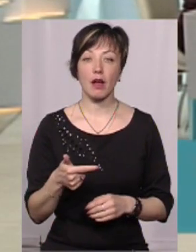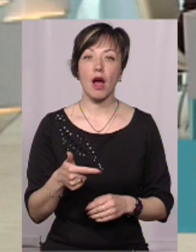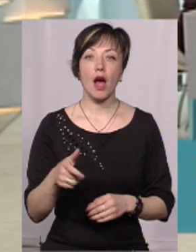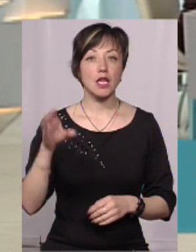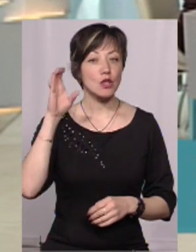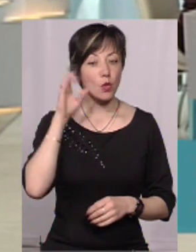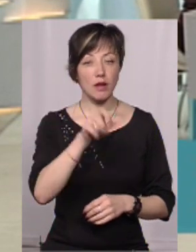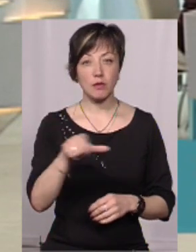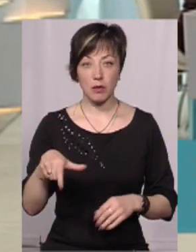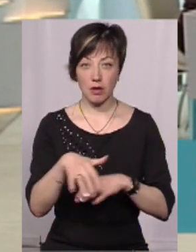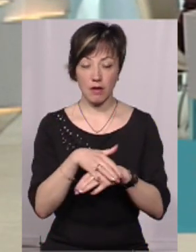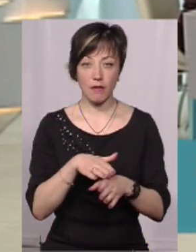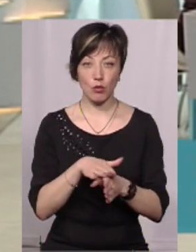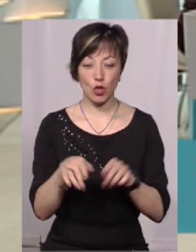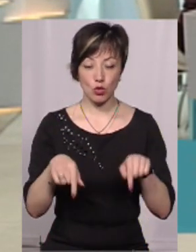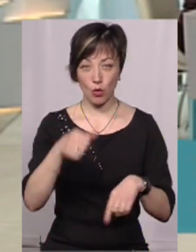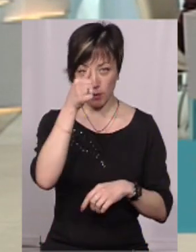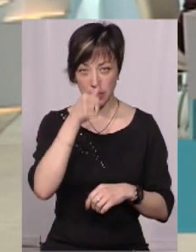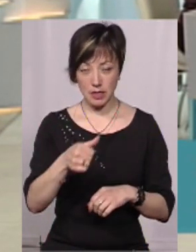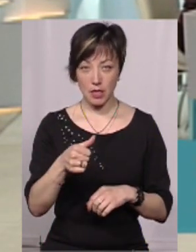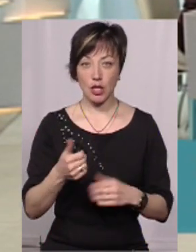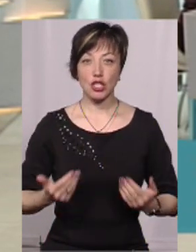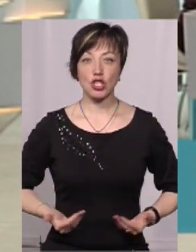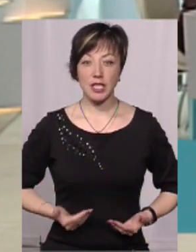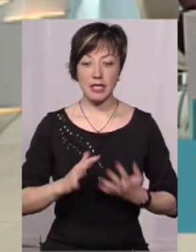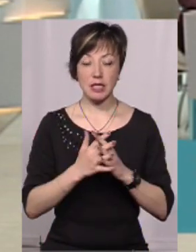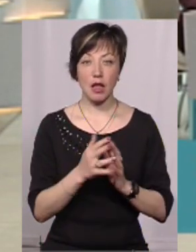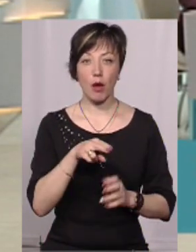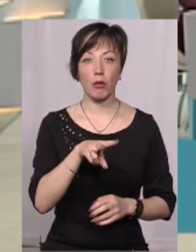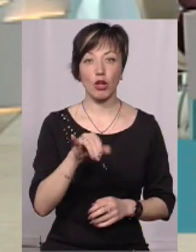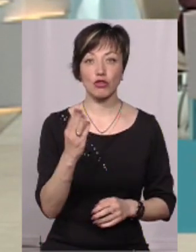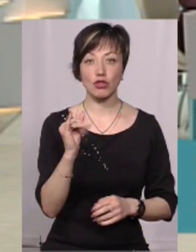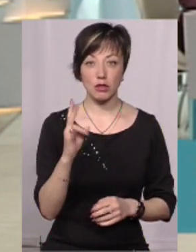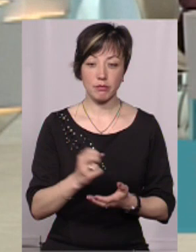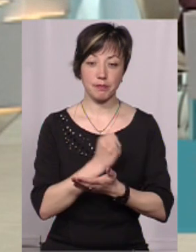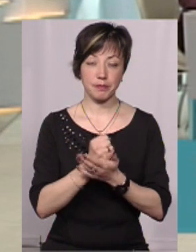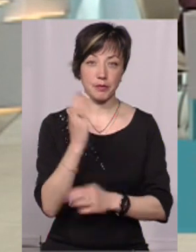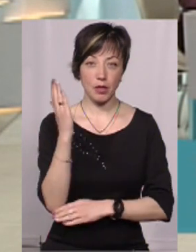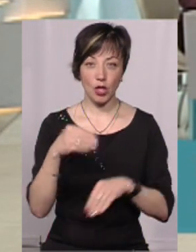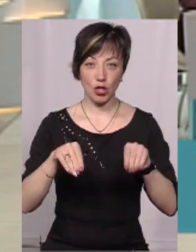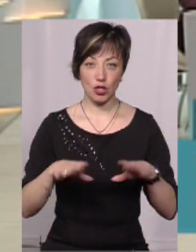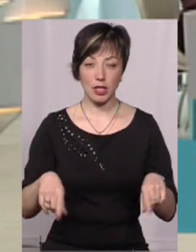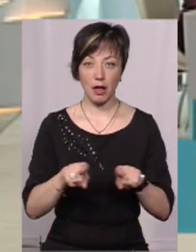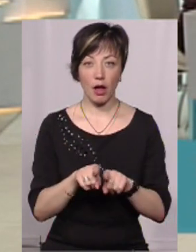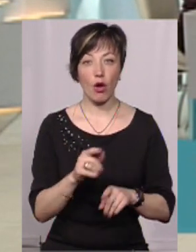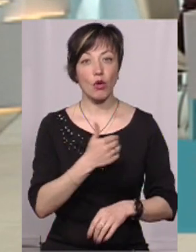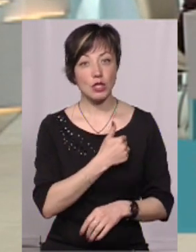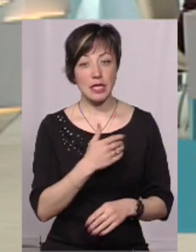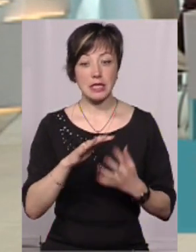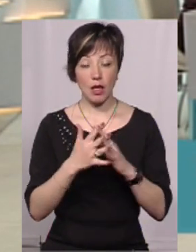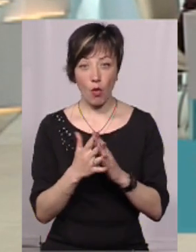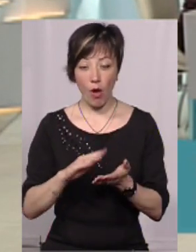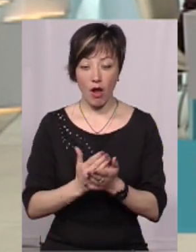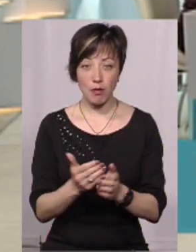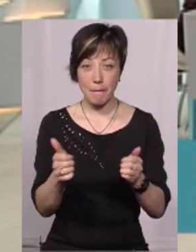громадських слуханнях, які відбулися цього місяця. Жителі Пліщина більшості голосів прийняли таке рішення. Хоча село